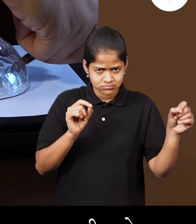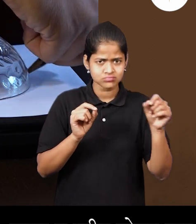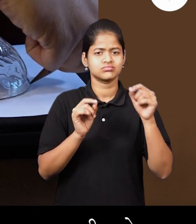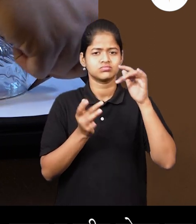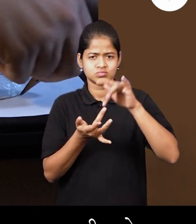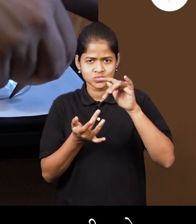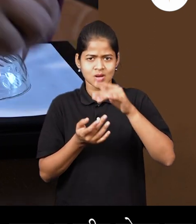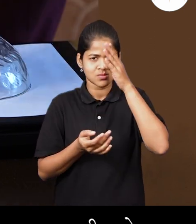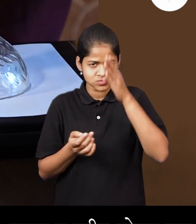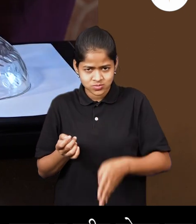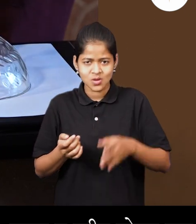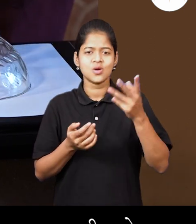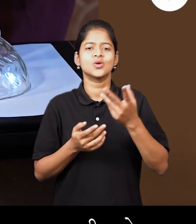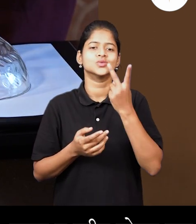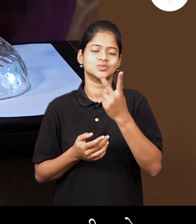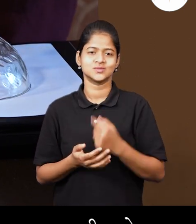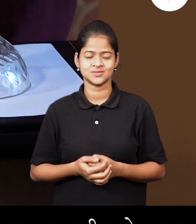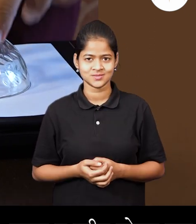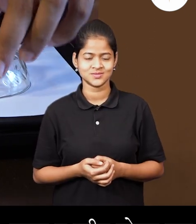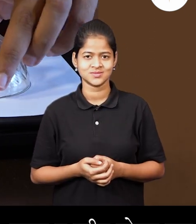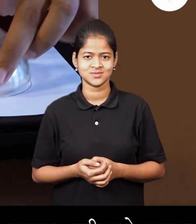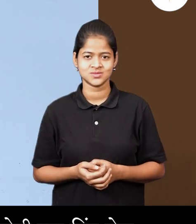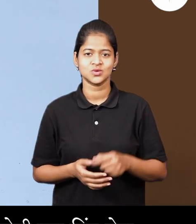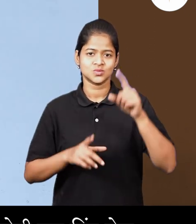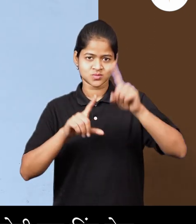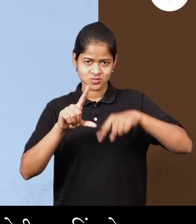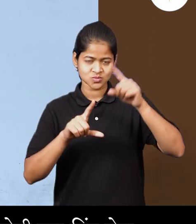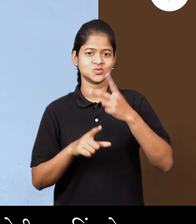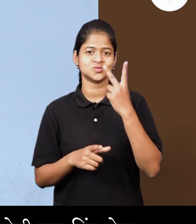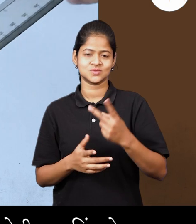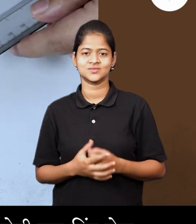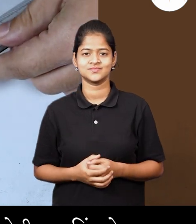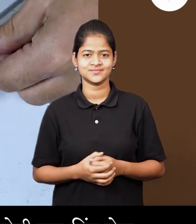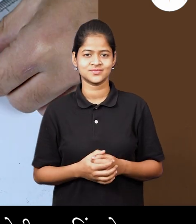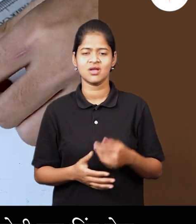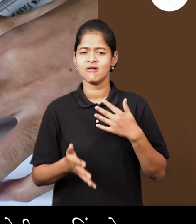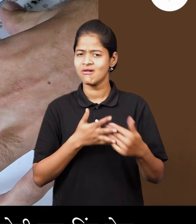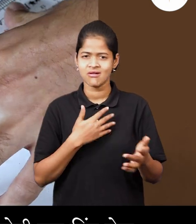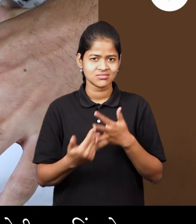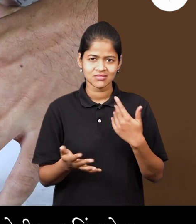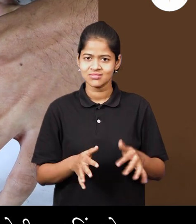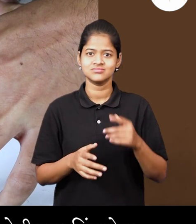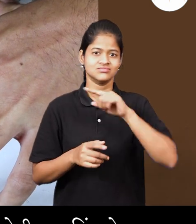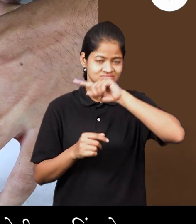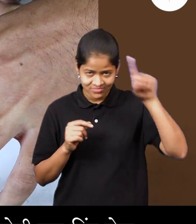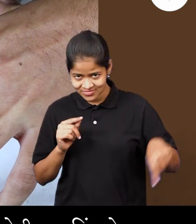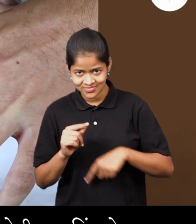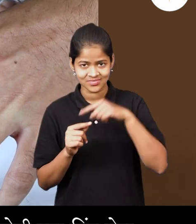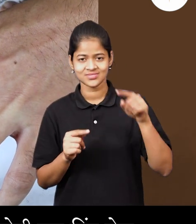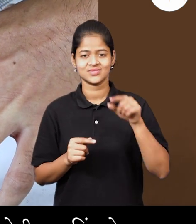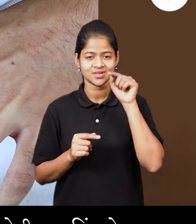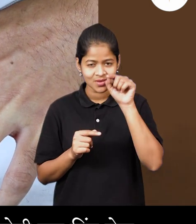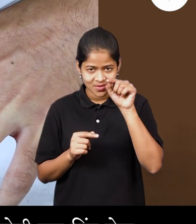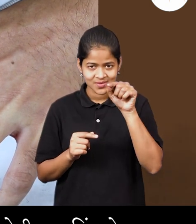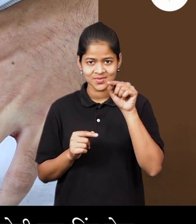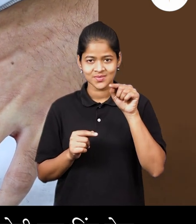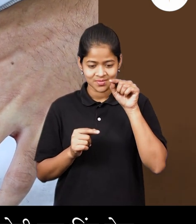त्रिज्या व्यास परीग मोजुन पाः आता आपने एक पट्टी गेवया या परीगावर